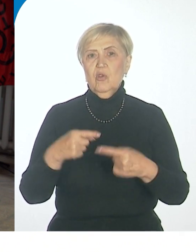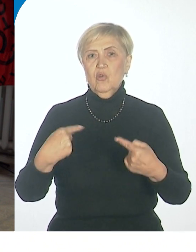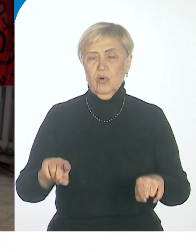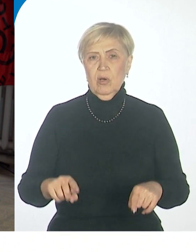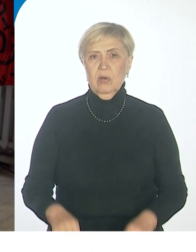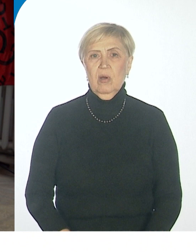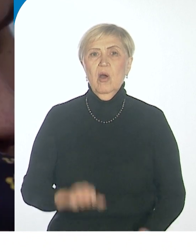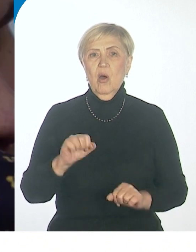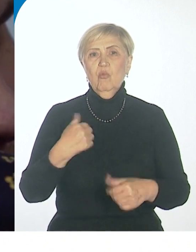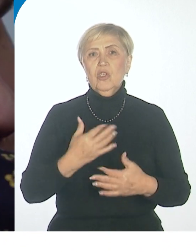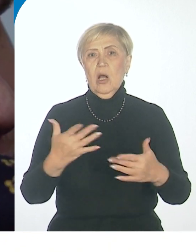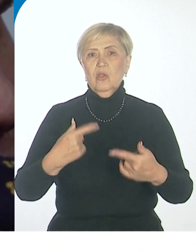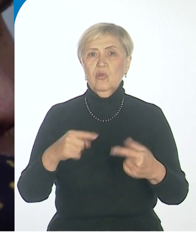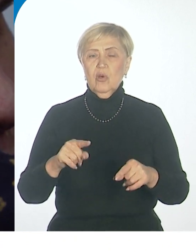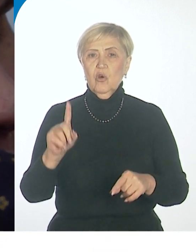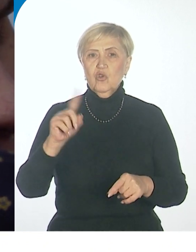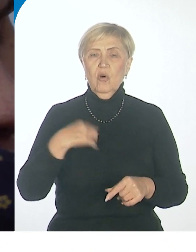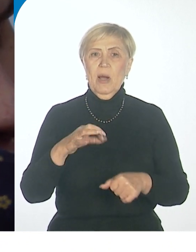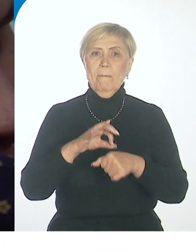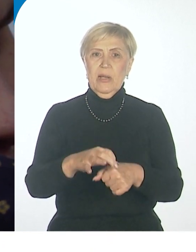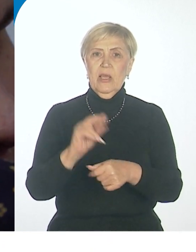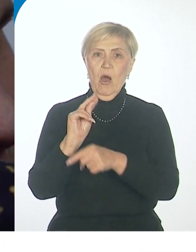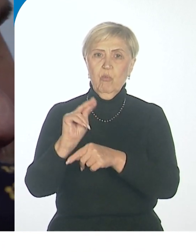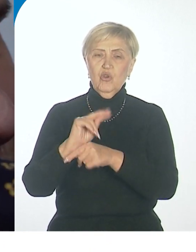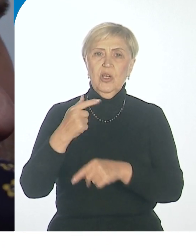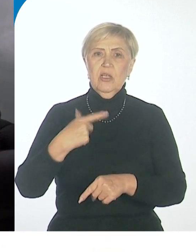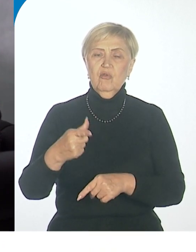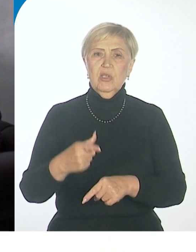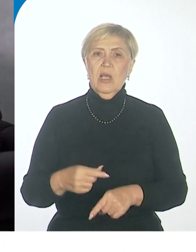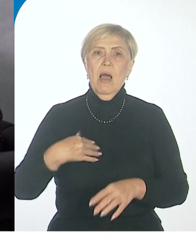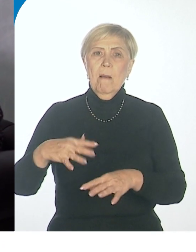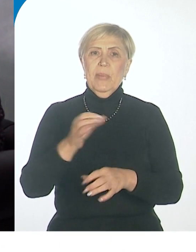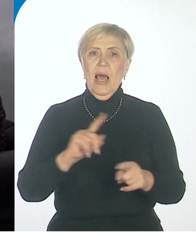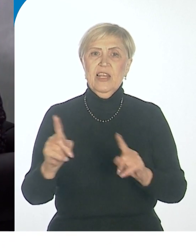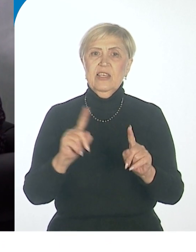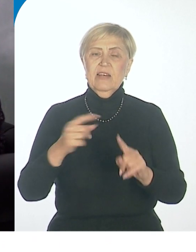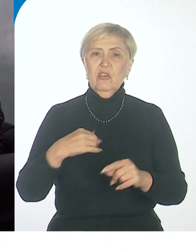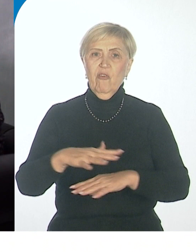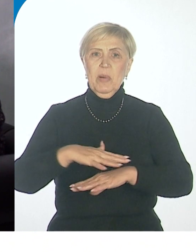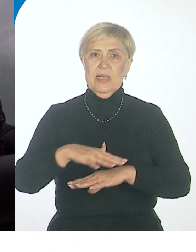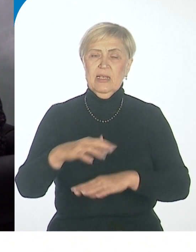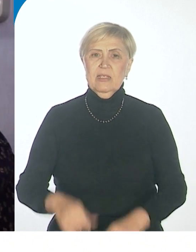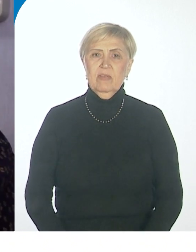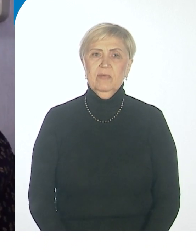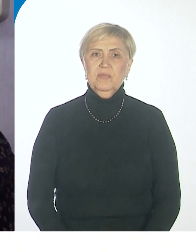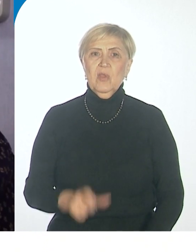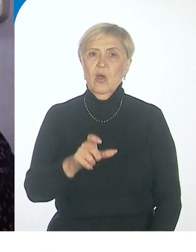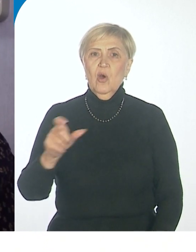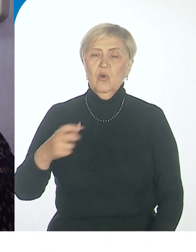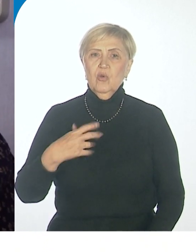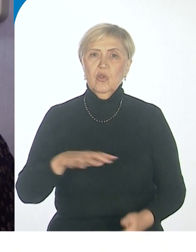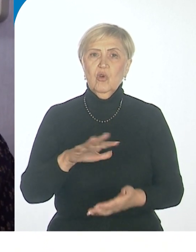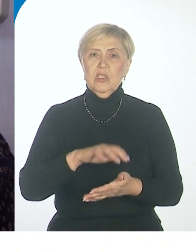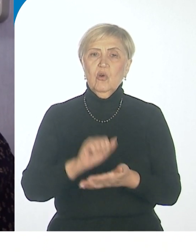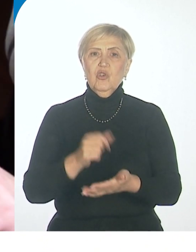организация, может, какая-то другая. Чтобы пройти обучение по ориентированию в пространстве и использованию компьютера или смартфона, люди с нарушением